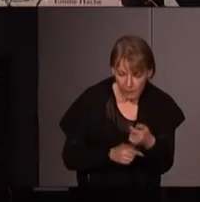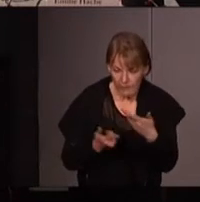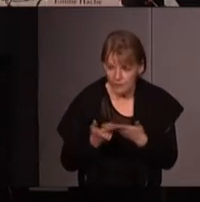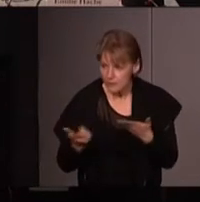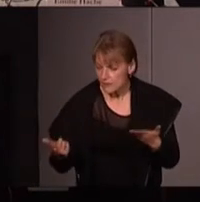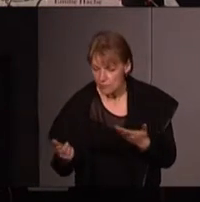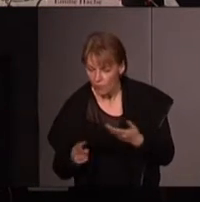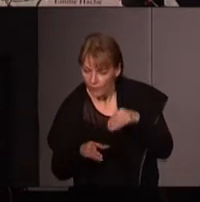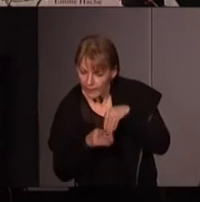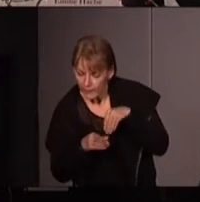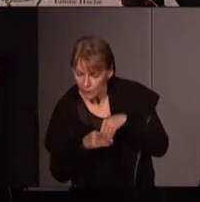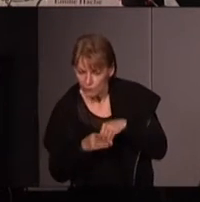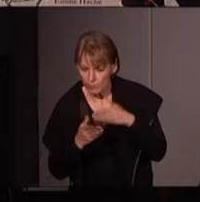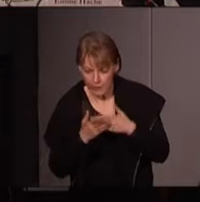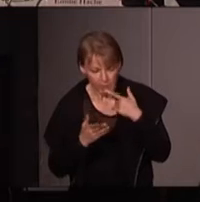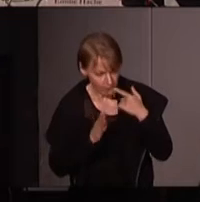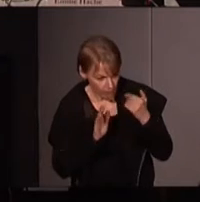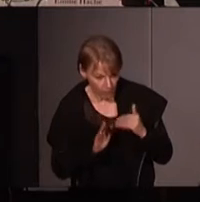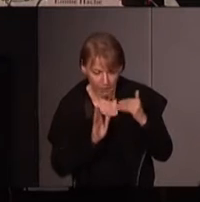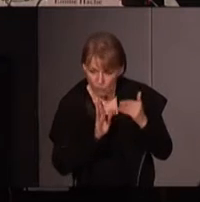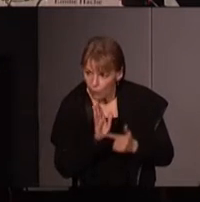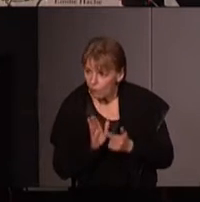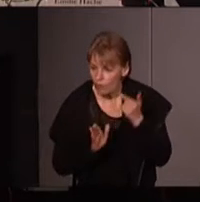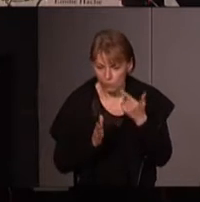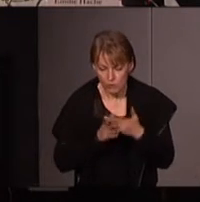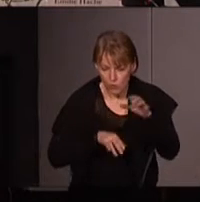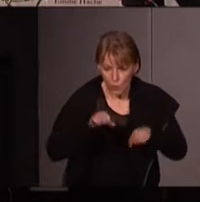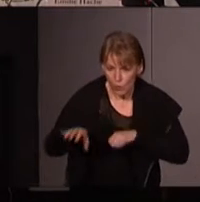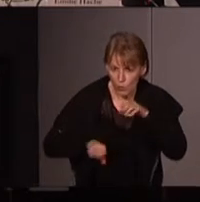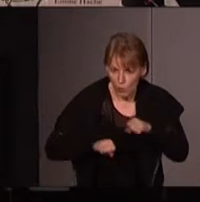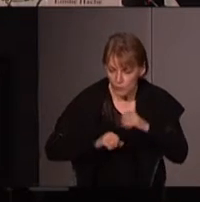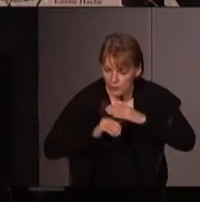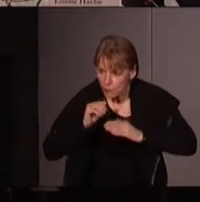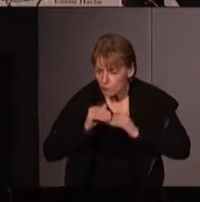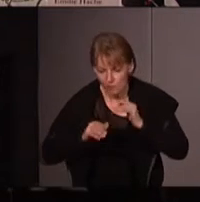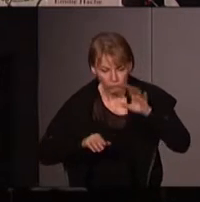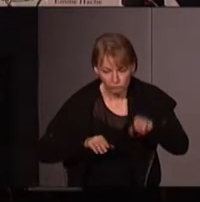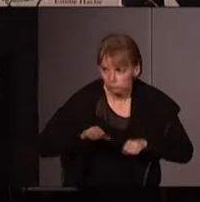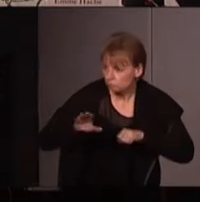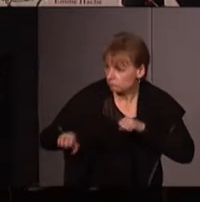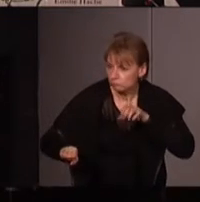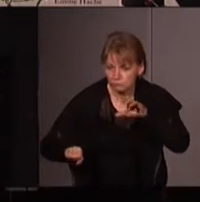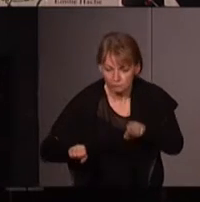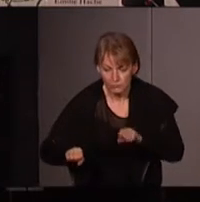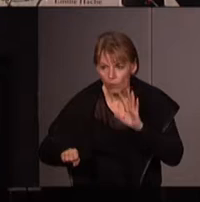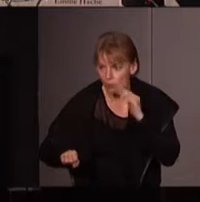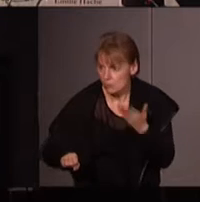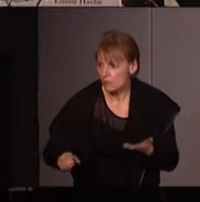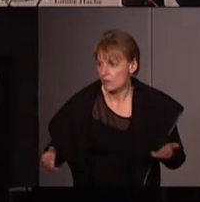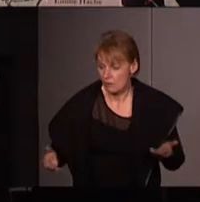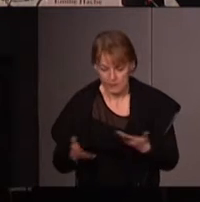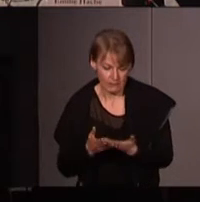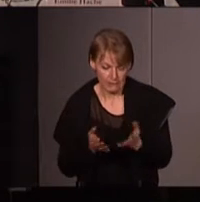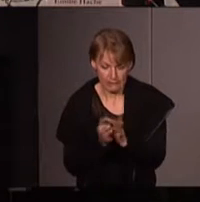mais a reconstruit l'environnement des colonies s'est approprié de leur terre donc elle construit ce sont des rapports